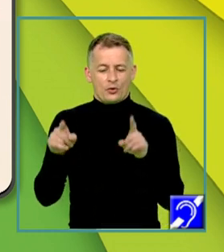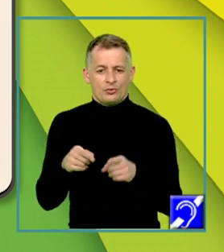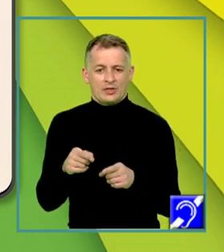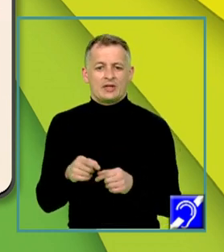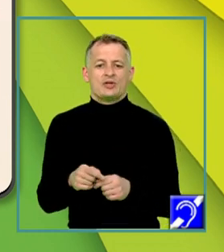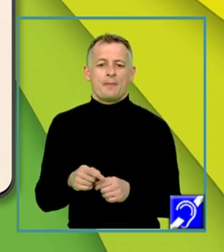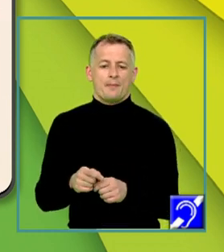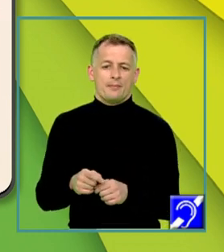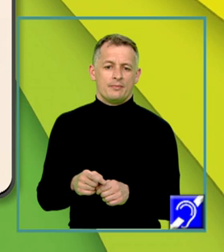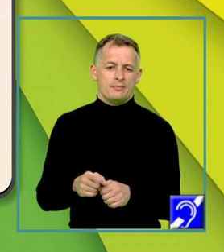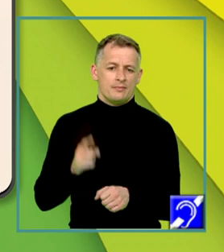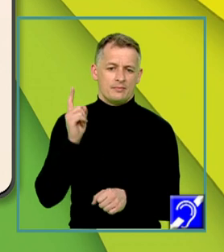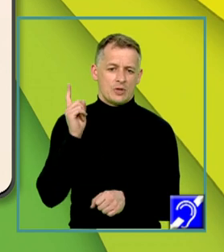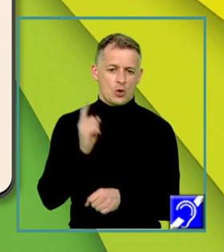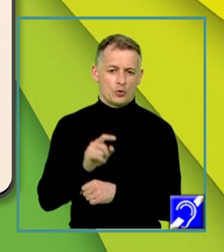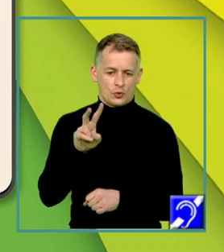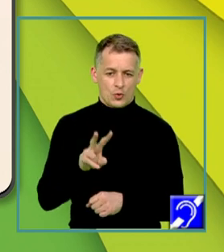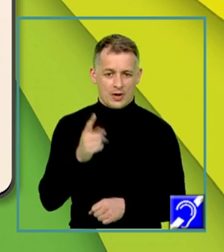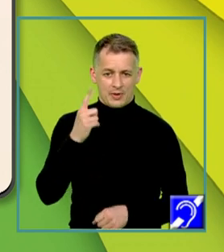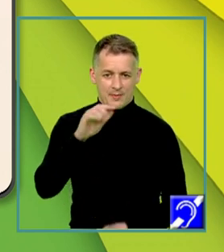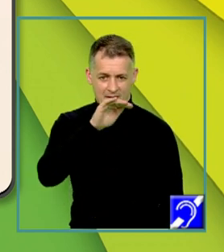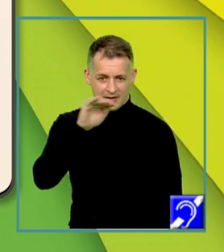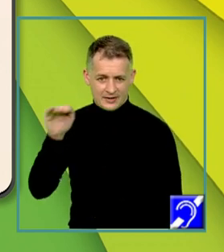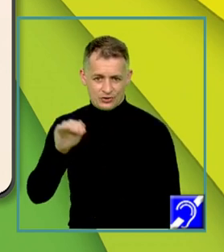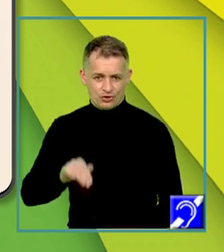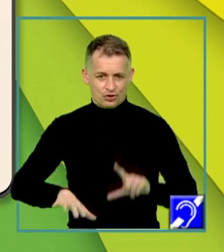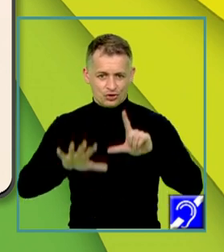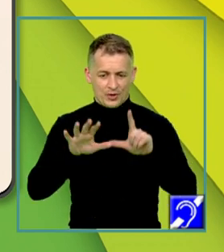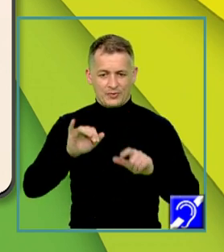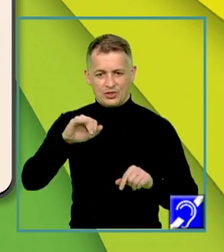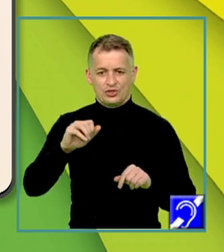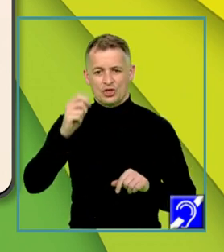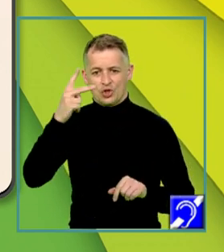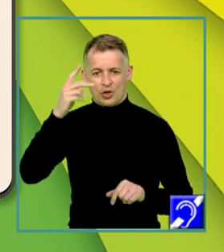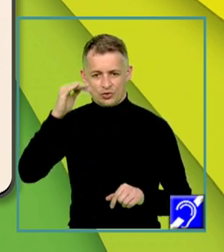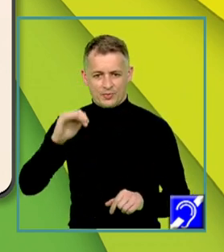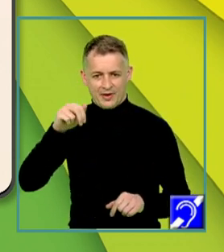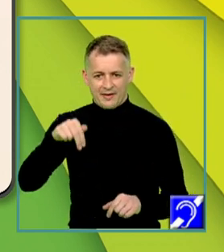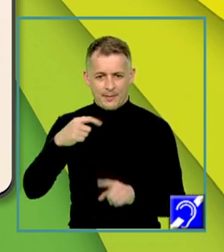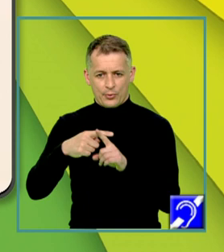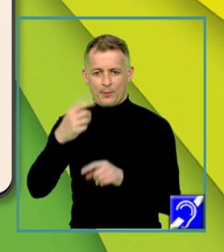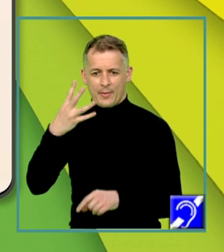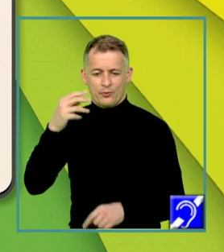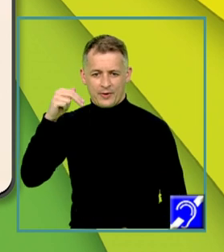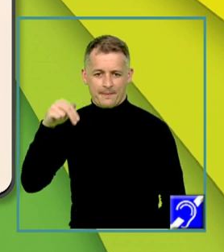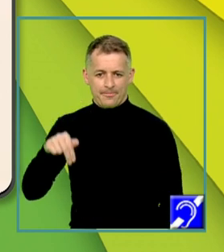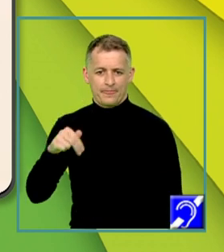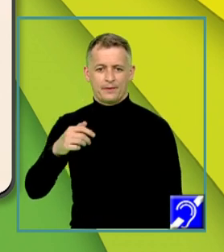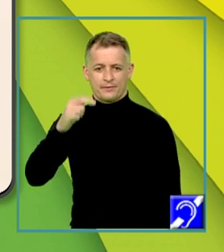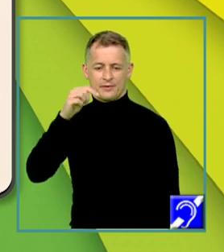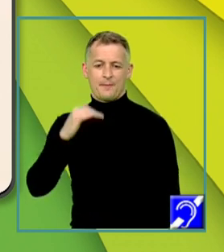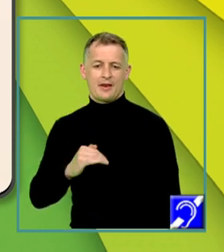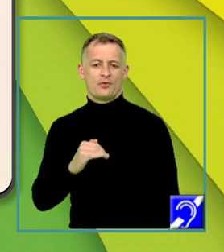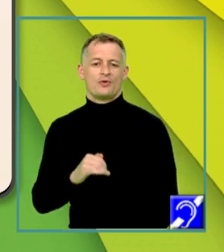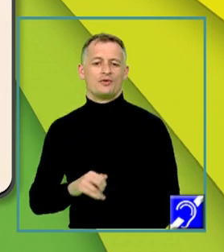ce are pe prima linie elementele 7 și 2 supra Ien plus 4 Ien și pe linia